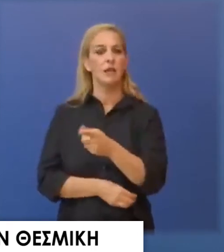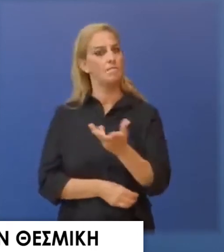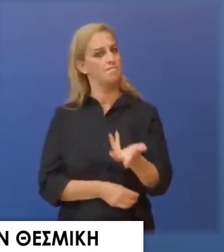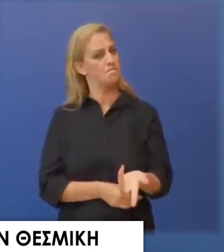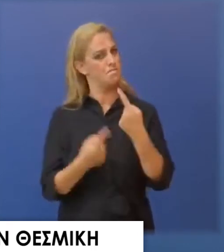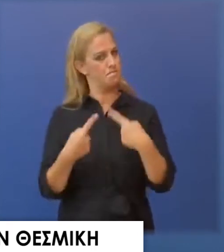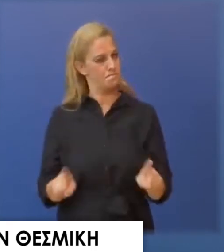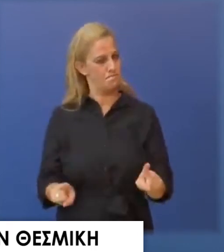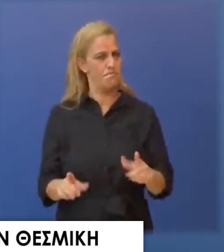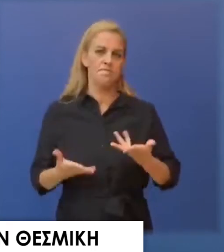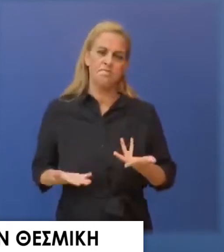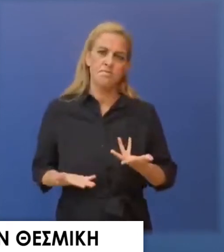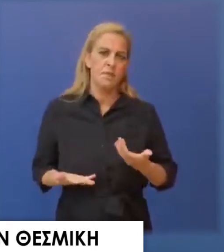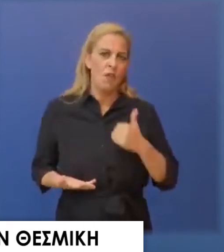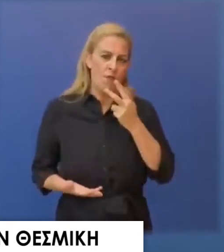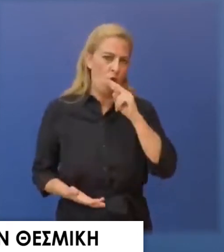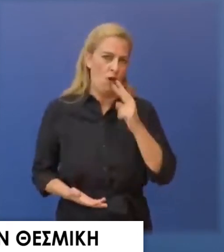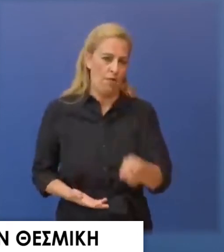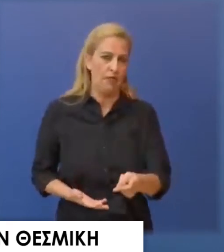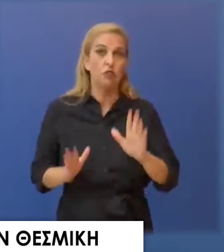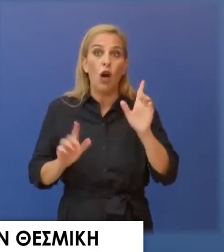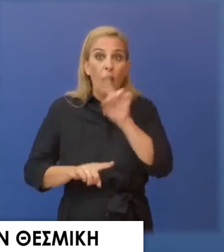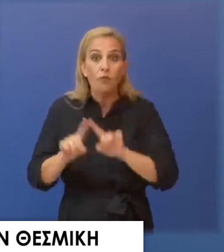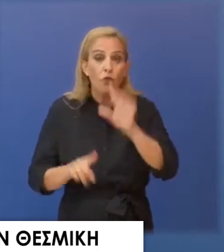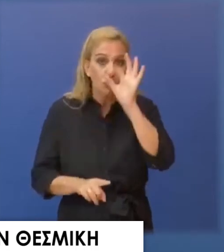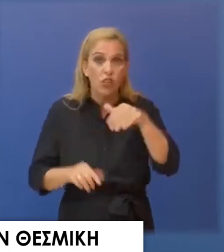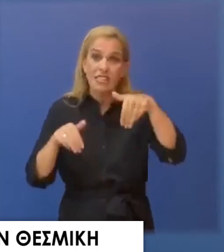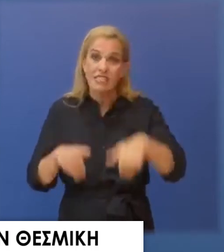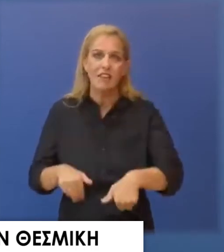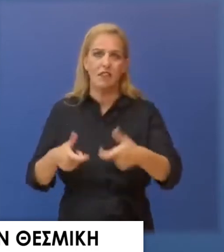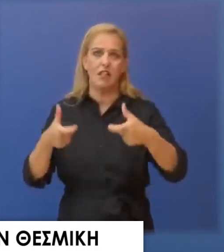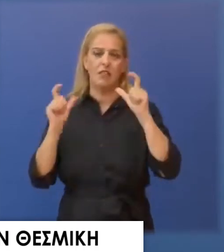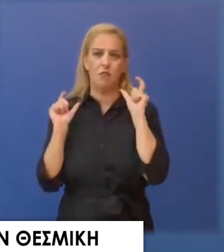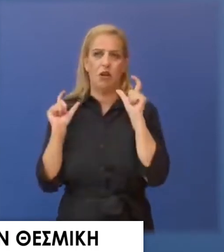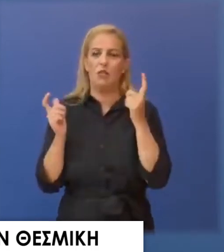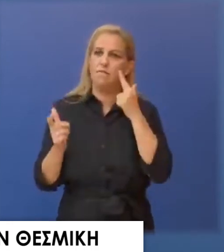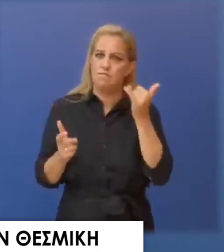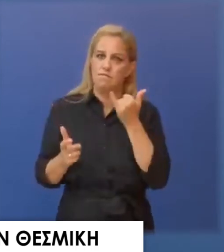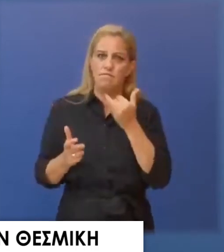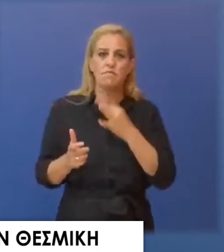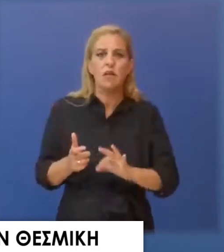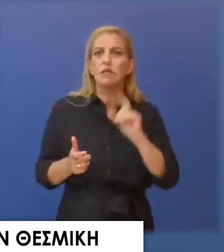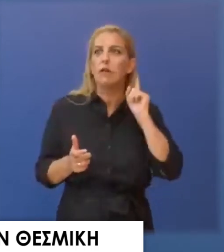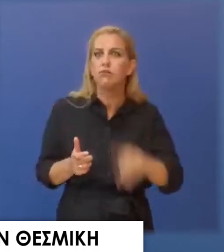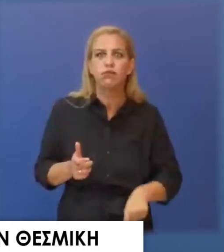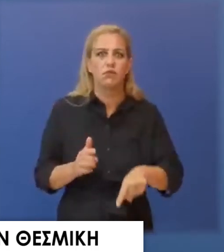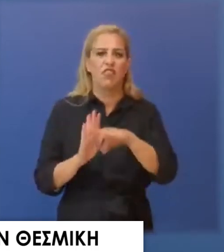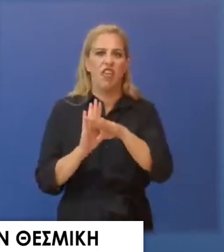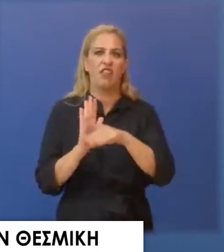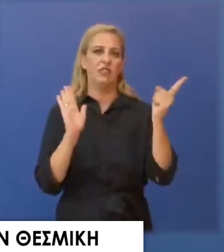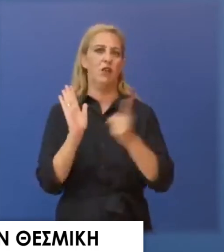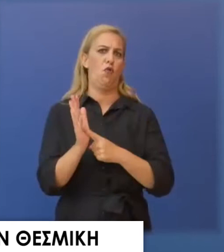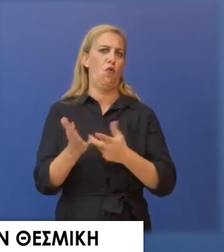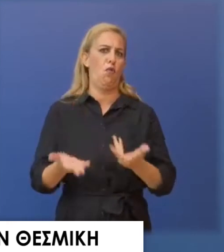από όποιον σέβεται τους θεσμούς της δημοκρατίας, καθώς κάτι τέτοιο αντιβαίνει στις νόμιμες διαδικασίες. Φαίνεται ότι